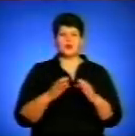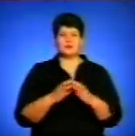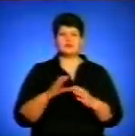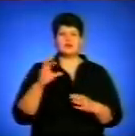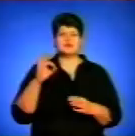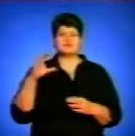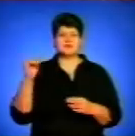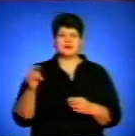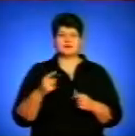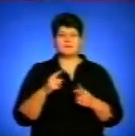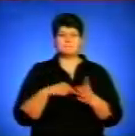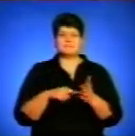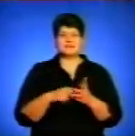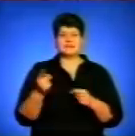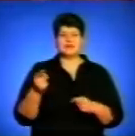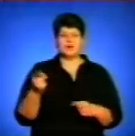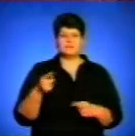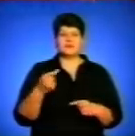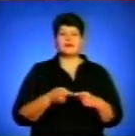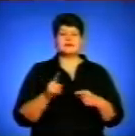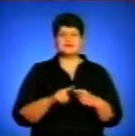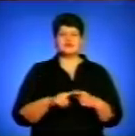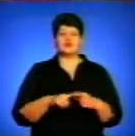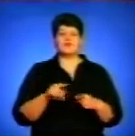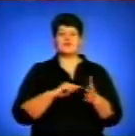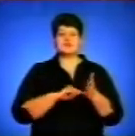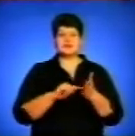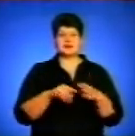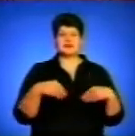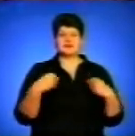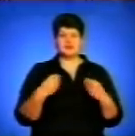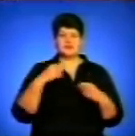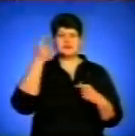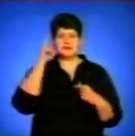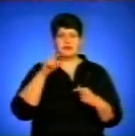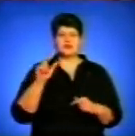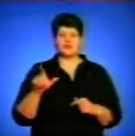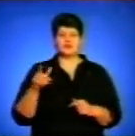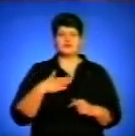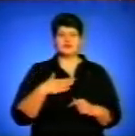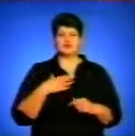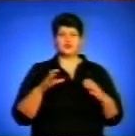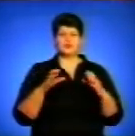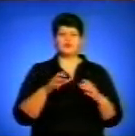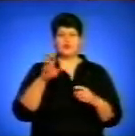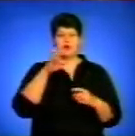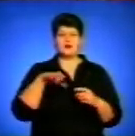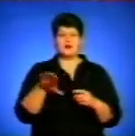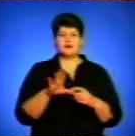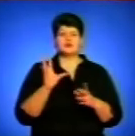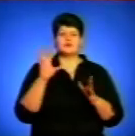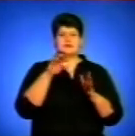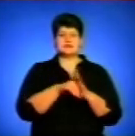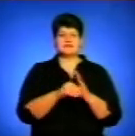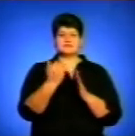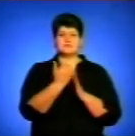міста Тернополя. І те, що відзнаки лауреатам вручали знані в нашому краї люди. Ті, хто вже занесений до списку переможців конкурсу,